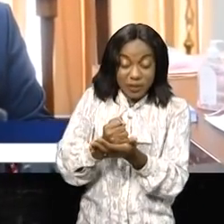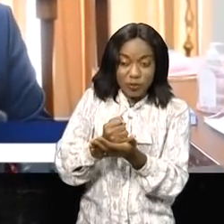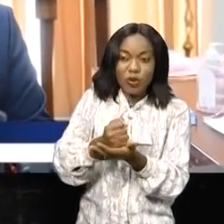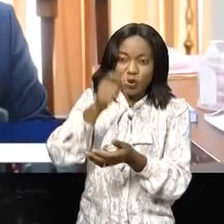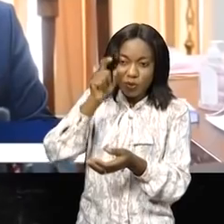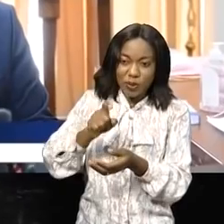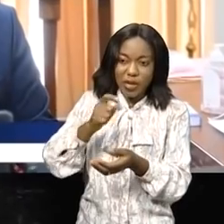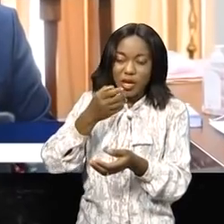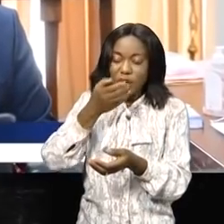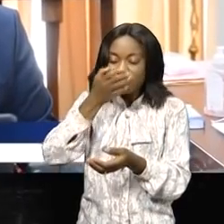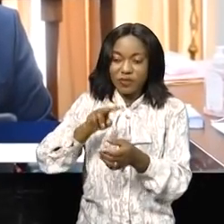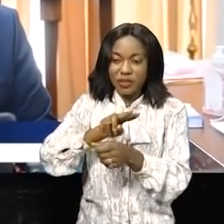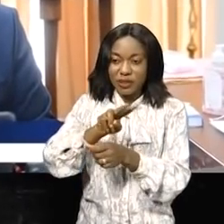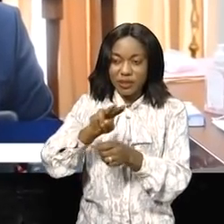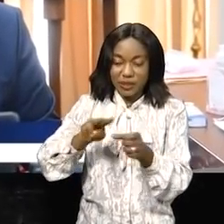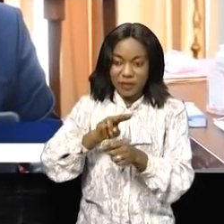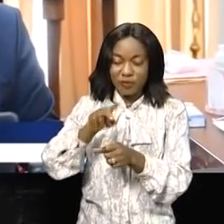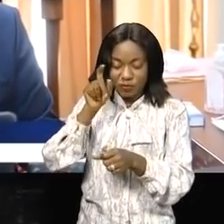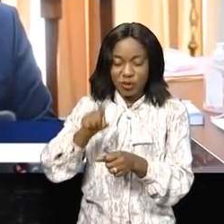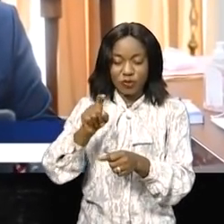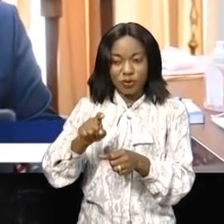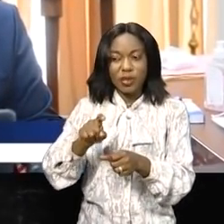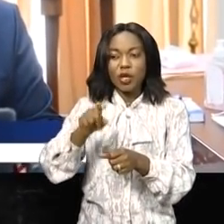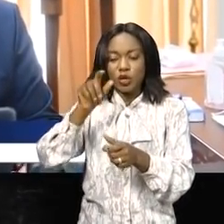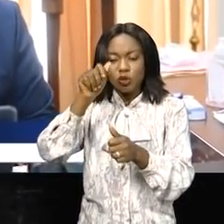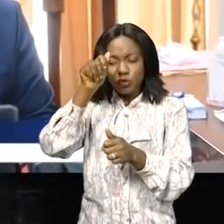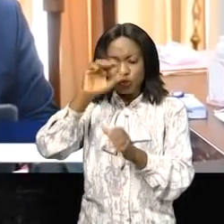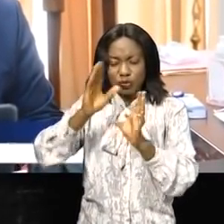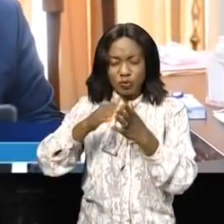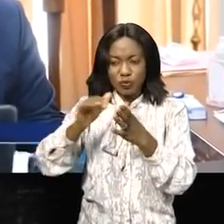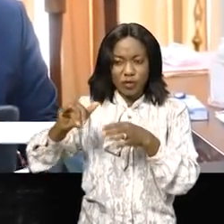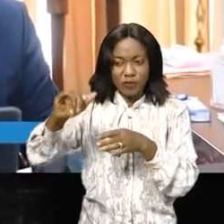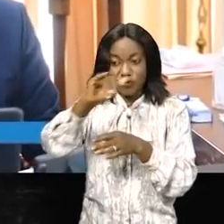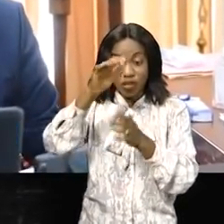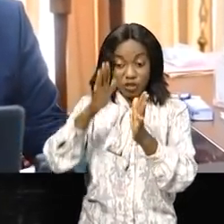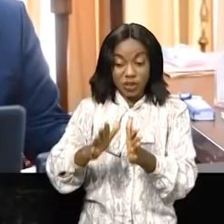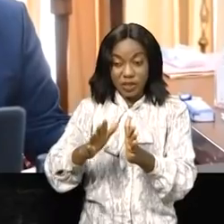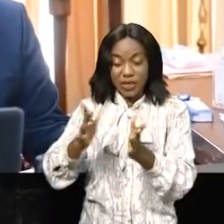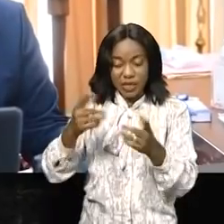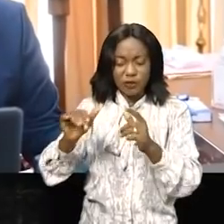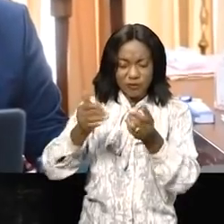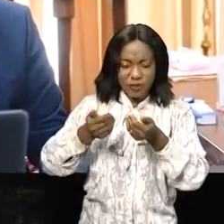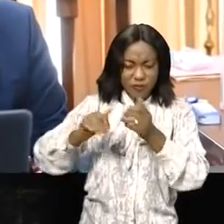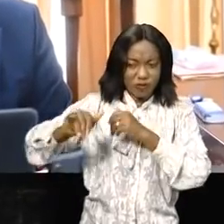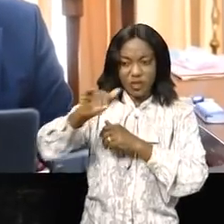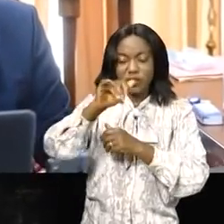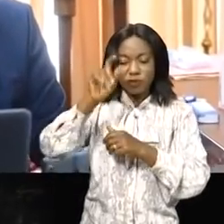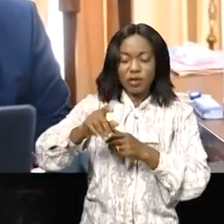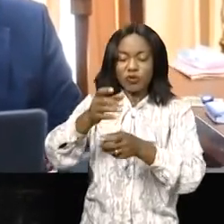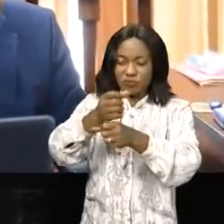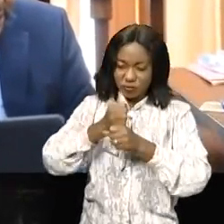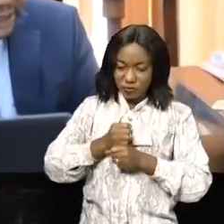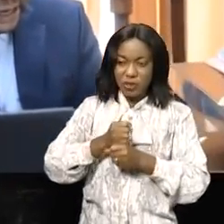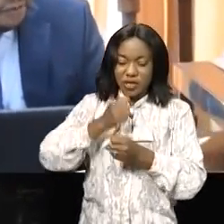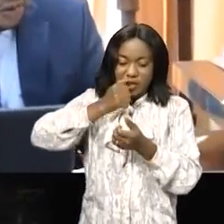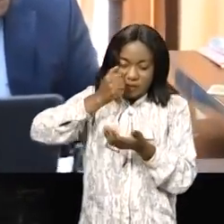à tous les voyageurs après l'adoption bien sûr de chaque pays membre. Le secteur des Transports aériens